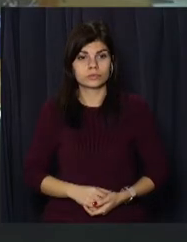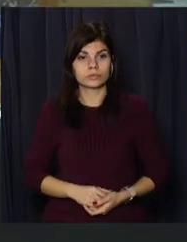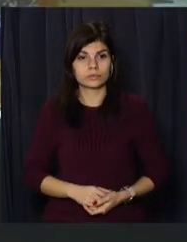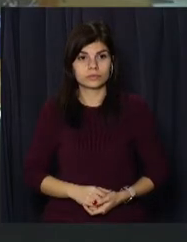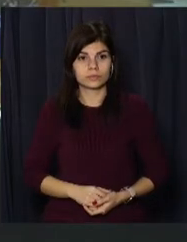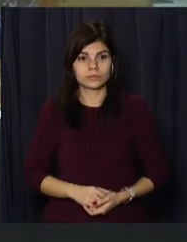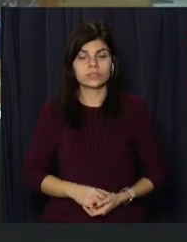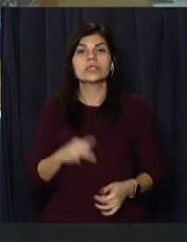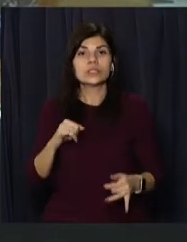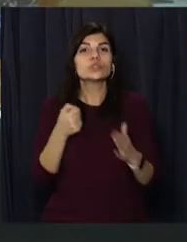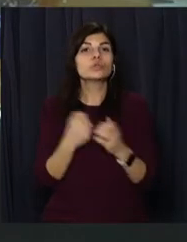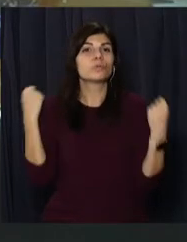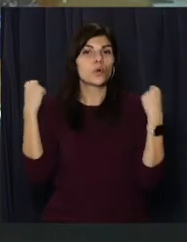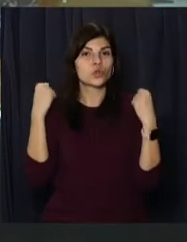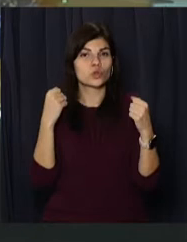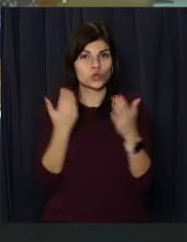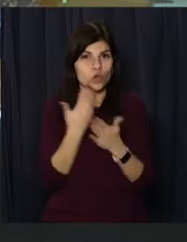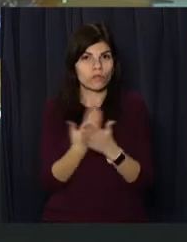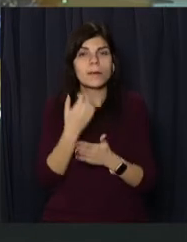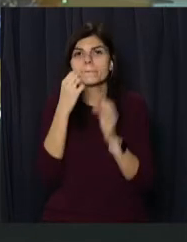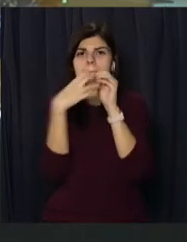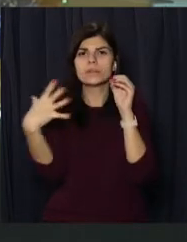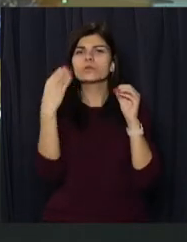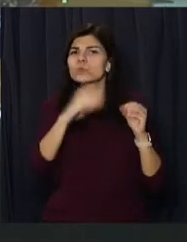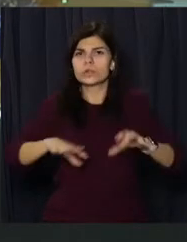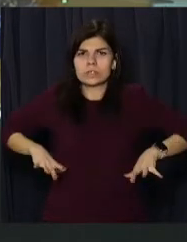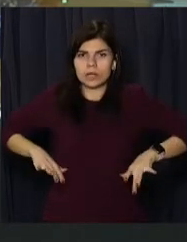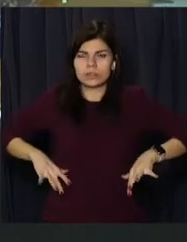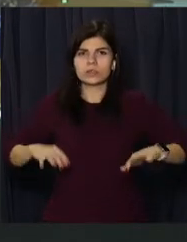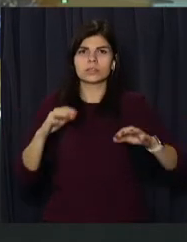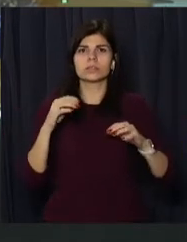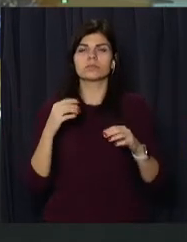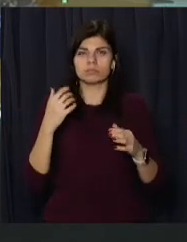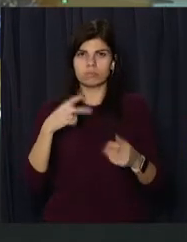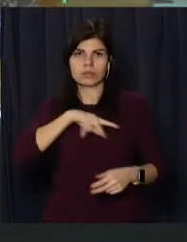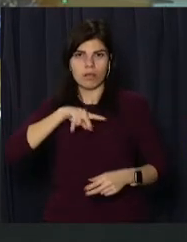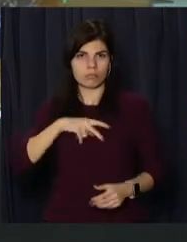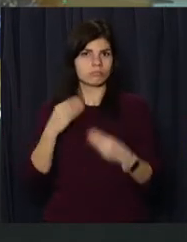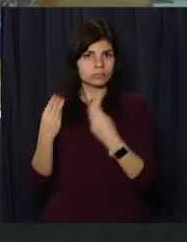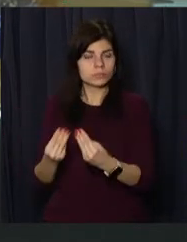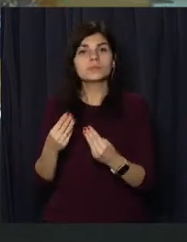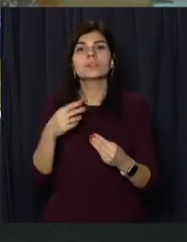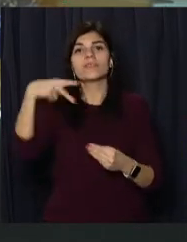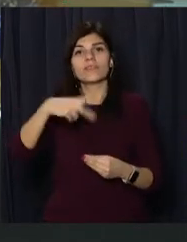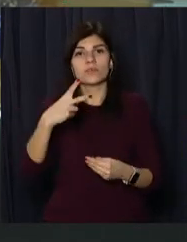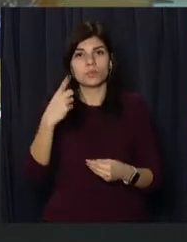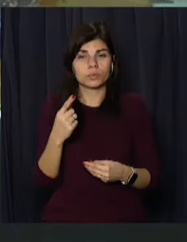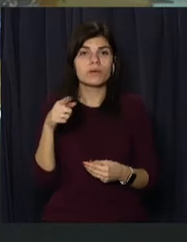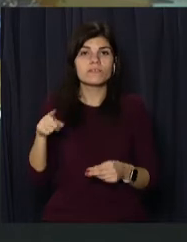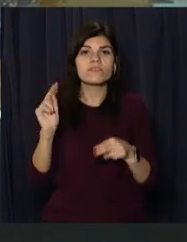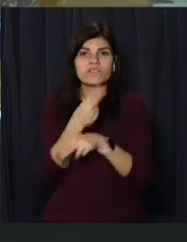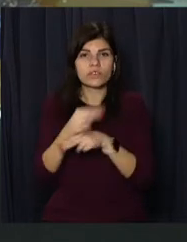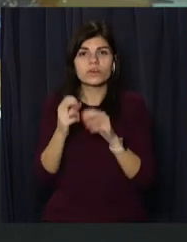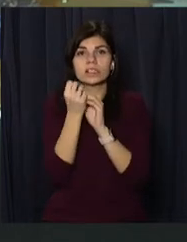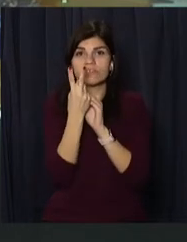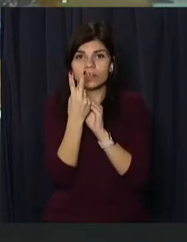І до спортивних новин. 15 рок кращих тренерів Дніпра із шахів отримали нагороди. У 2021-му вони виховали